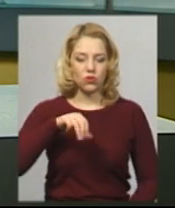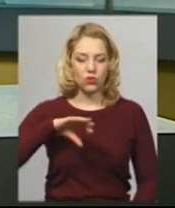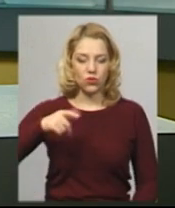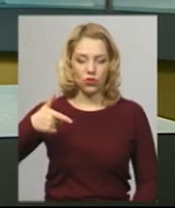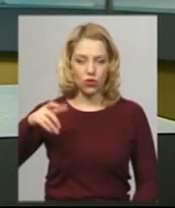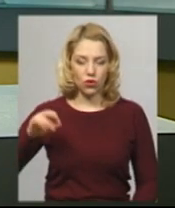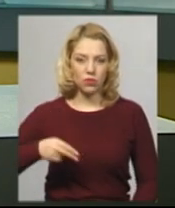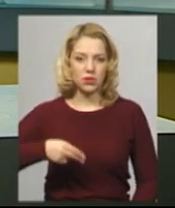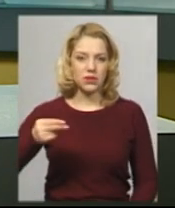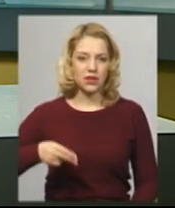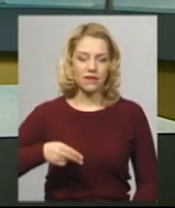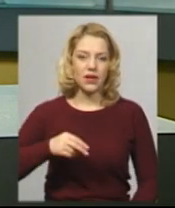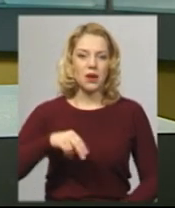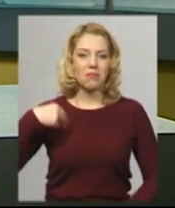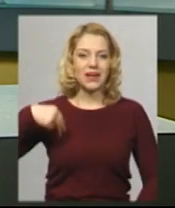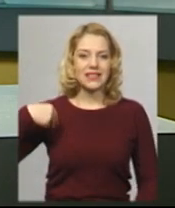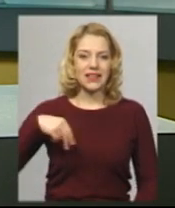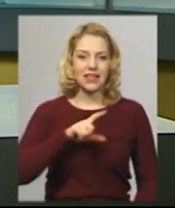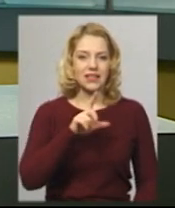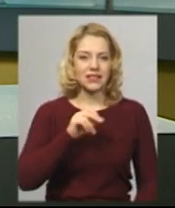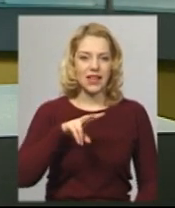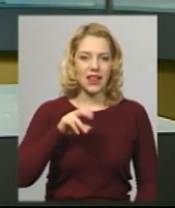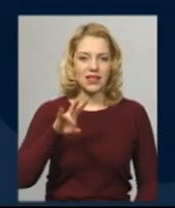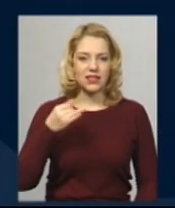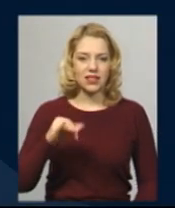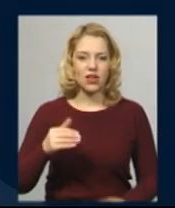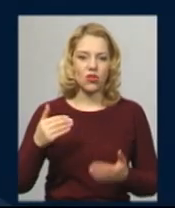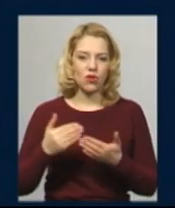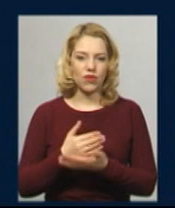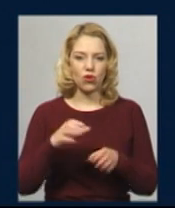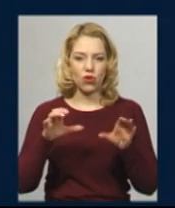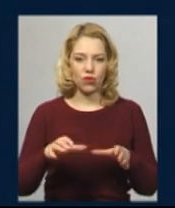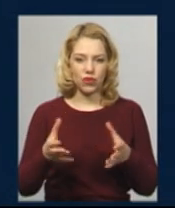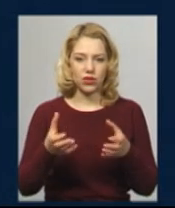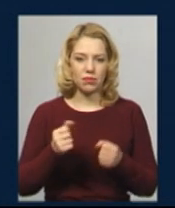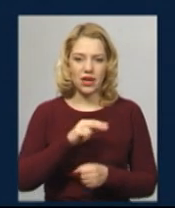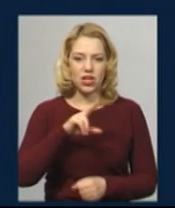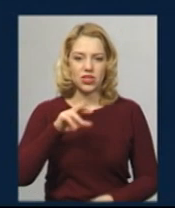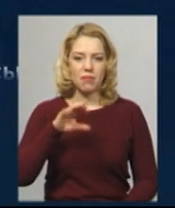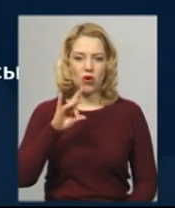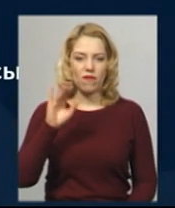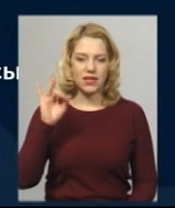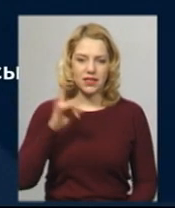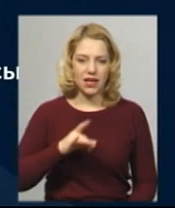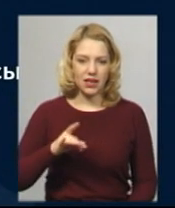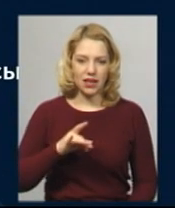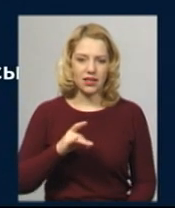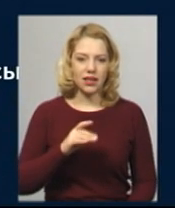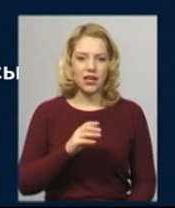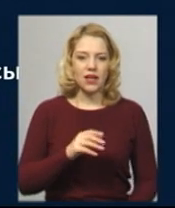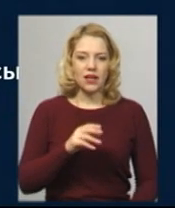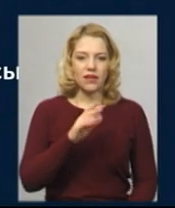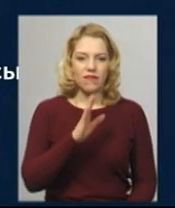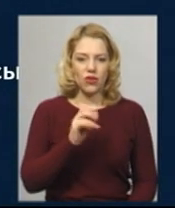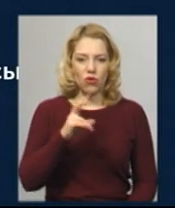України Володимир Зеленський. Нових голів отримала Чеморовецька райдержадміністрація Юлія Андрушченко, Володимир Лужняк